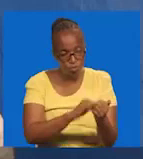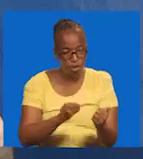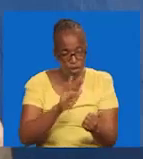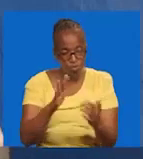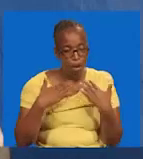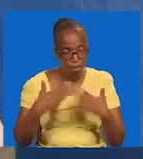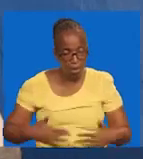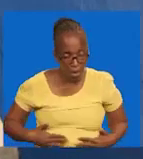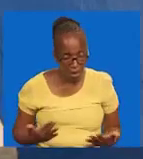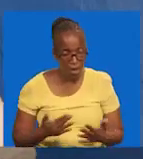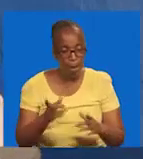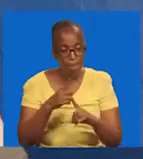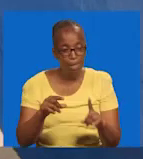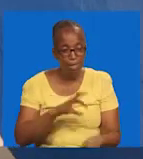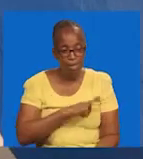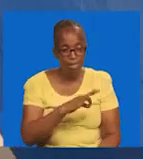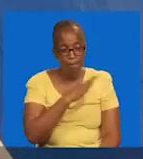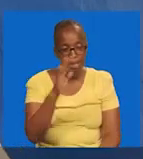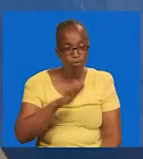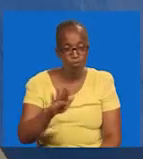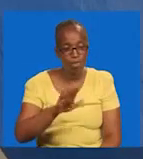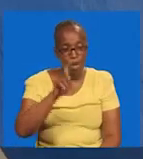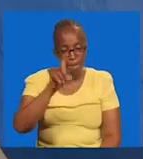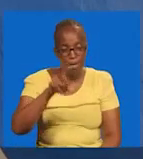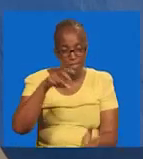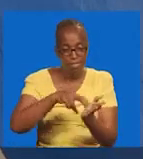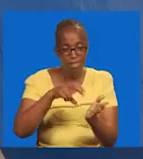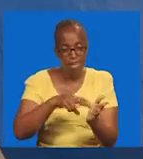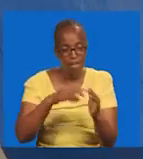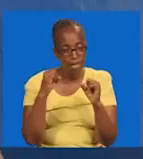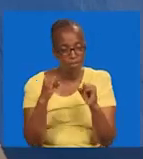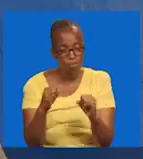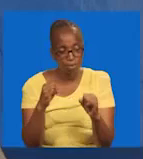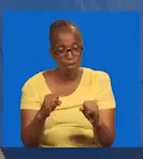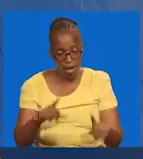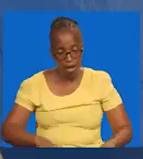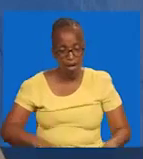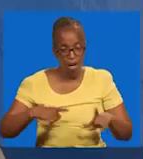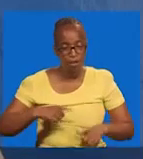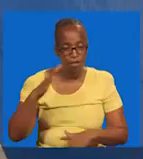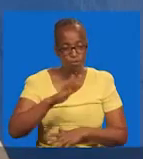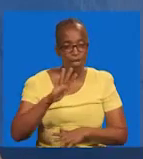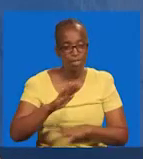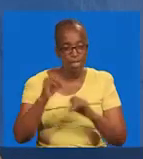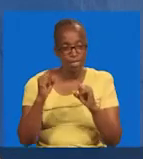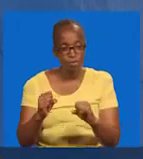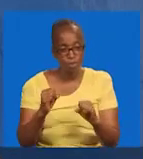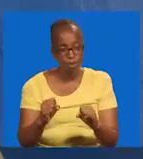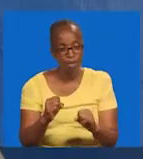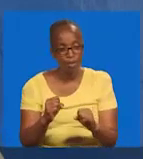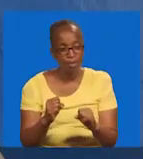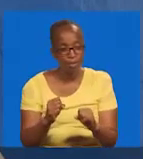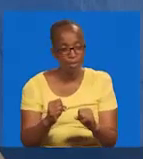Kupigia pigia hata kama hata kuumiza na mwiligeni. Lakini roo yako hiko imara. Mwinyo wako huko imara. Malisha yako yako